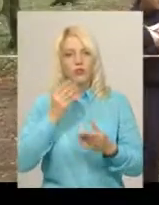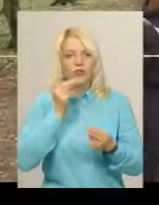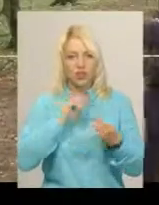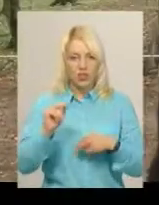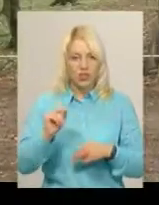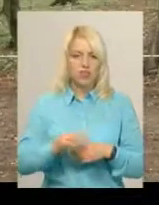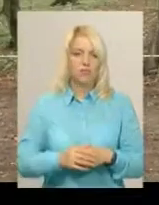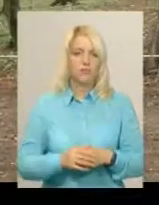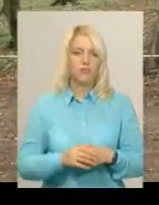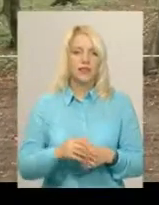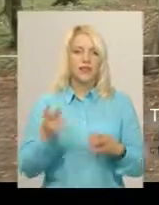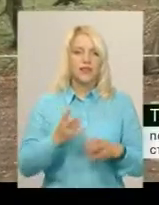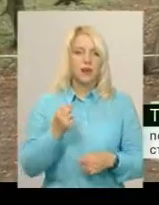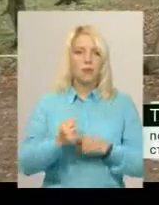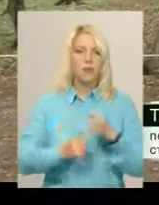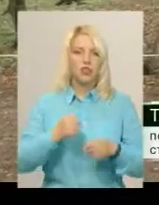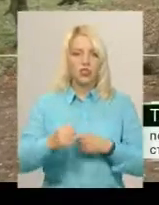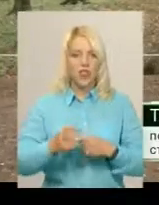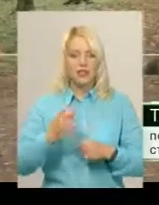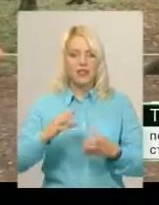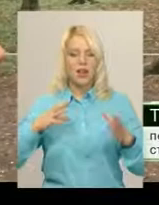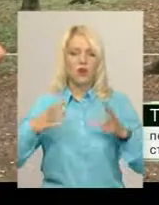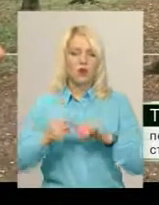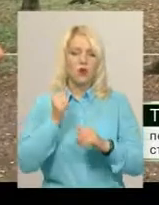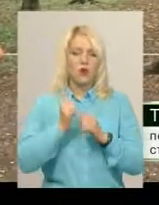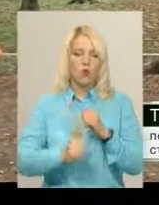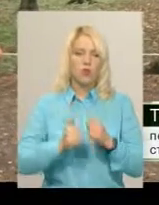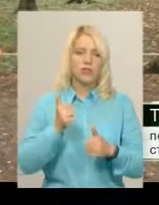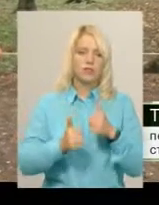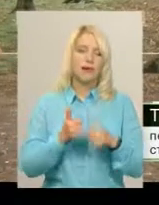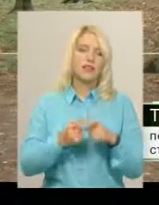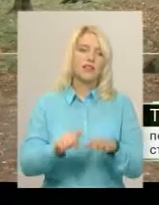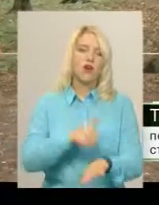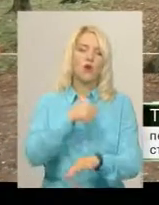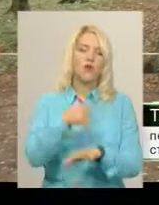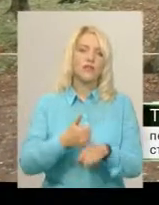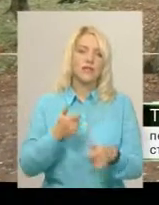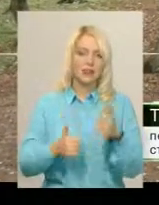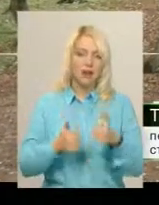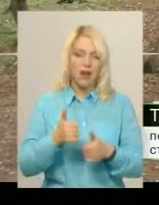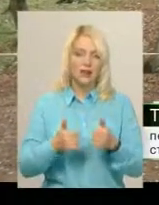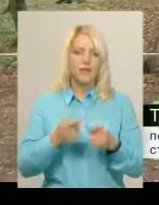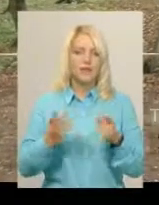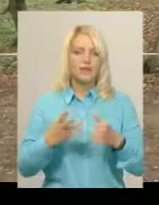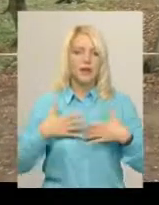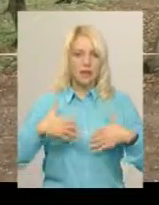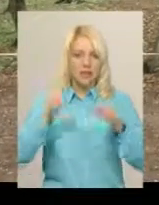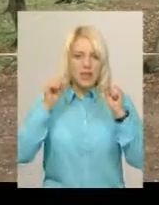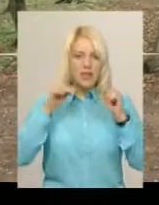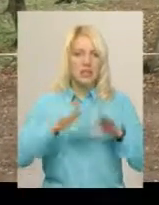Треба бігти на результат, також кожні змагання – це головні змагання. На кожні змаги треба викладатися